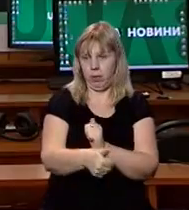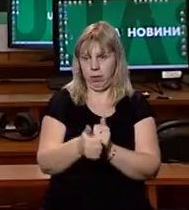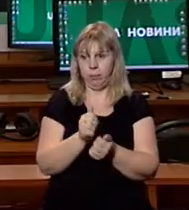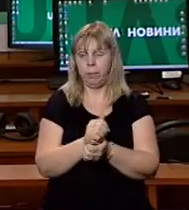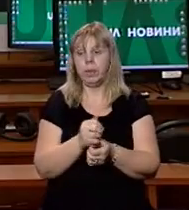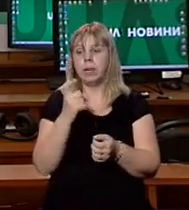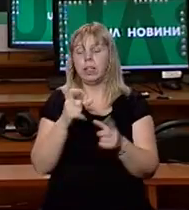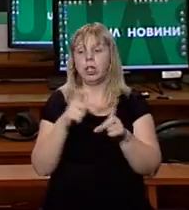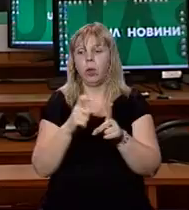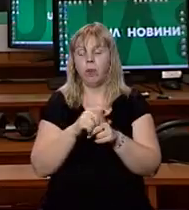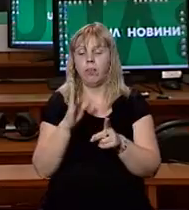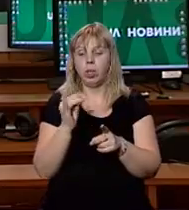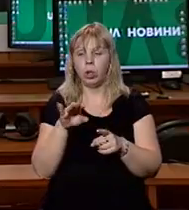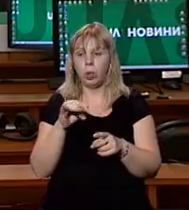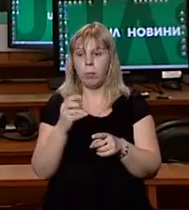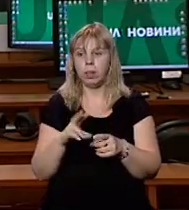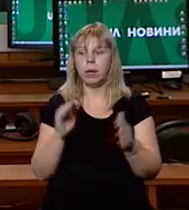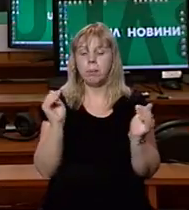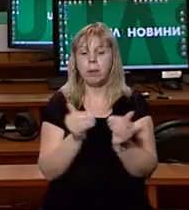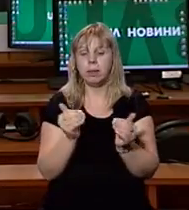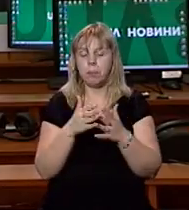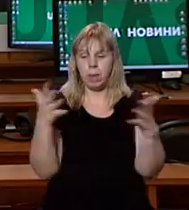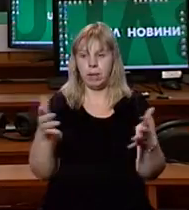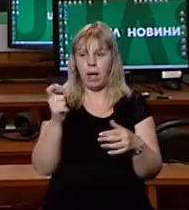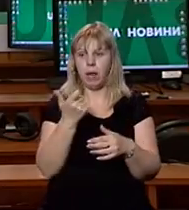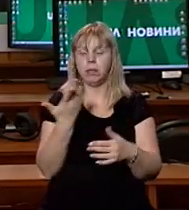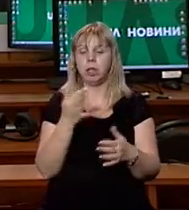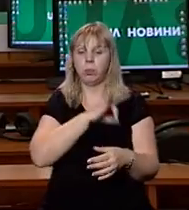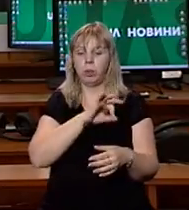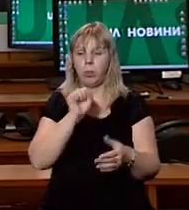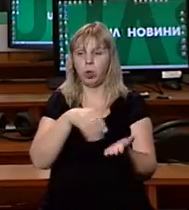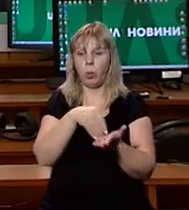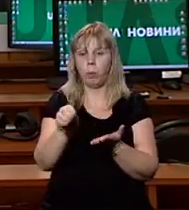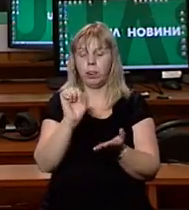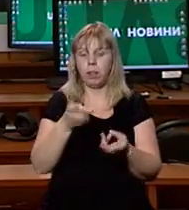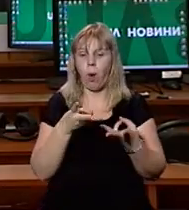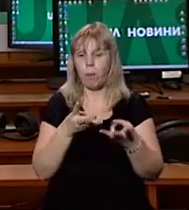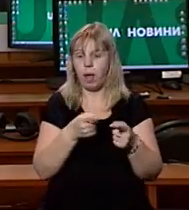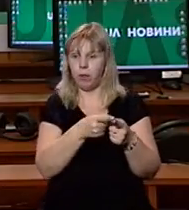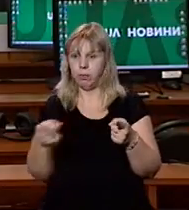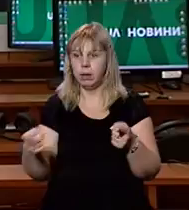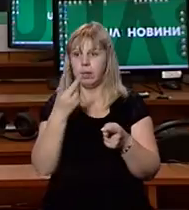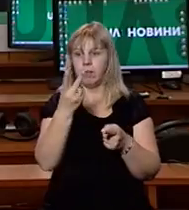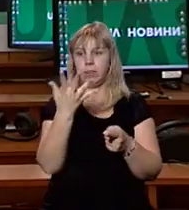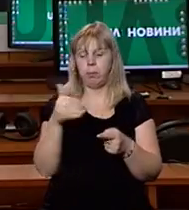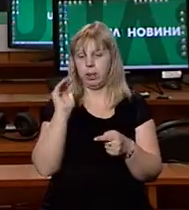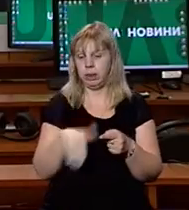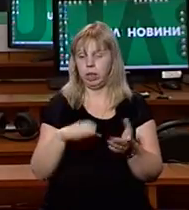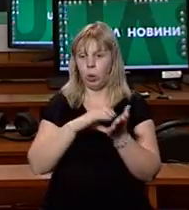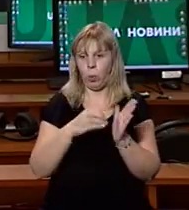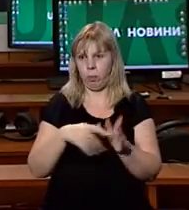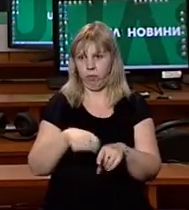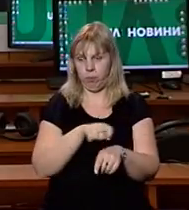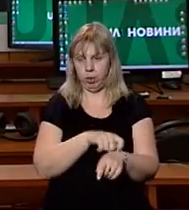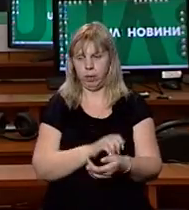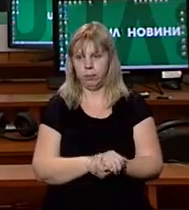За словами Вікторії Туменець, максимальна кількість газу, яку споживач може купити на опалювальний період – 25 тисяч кубічних